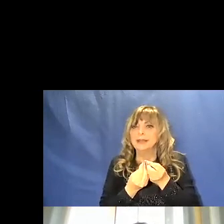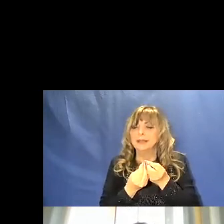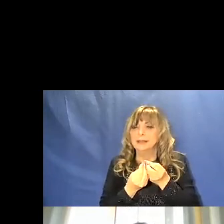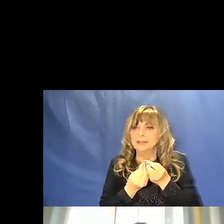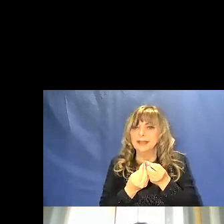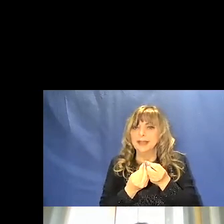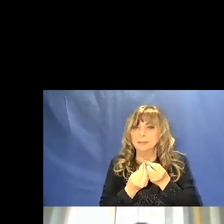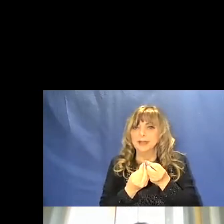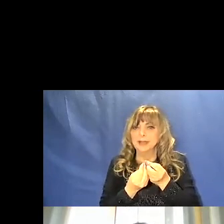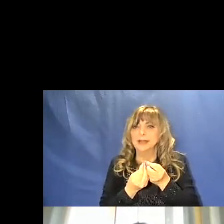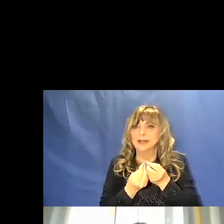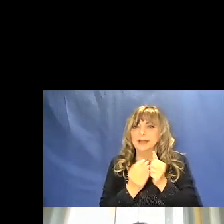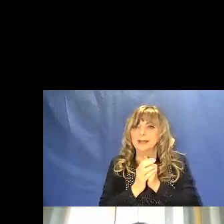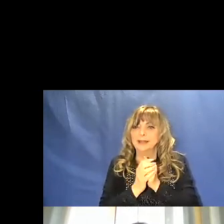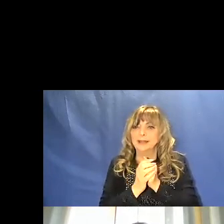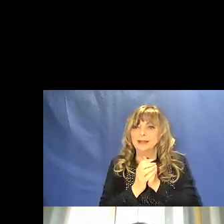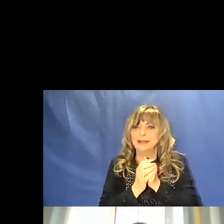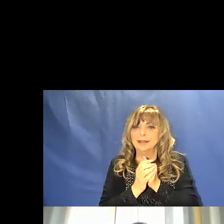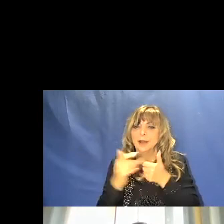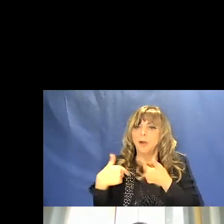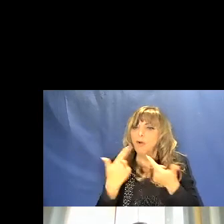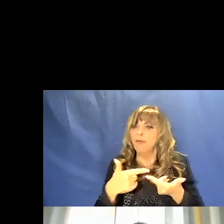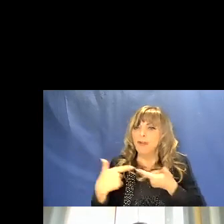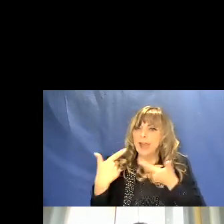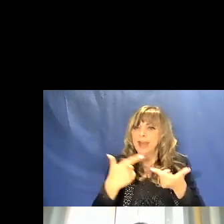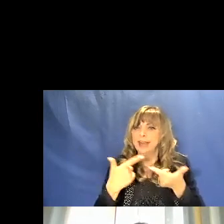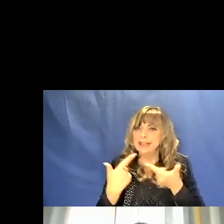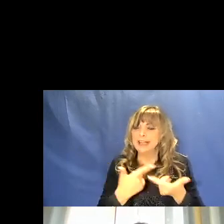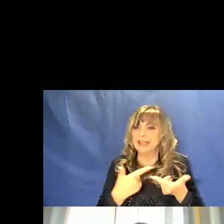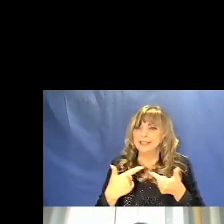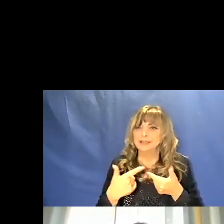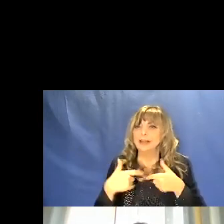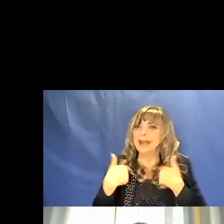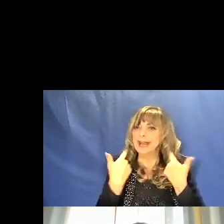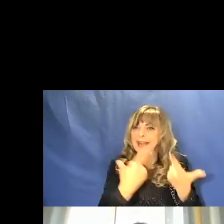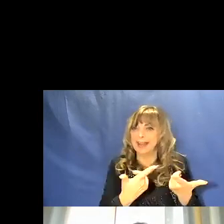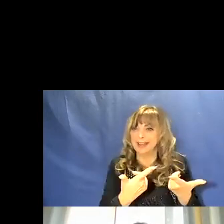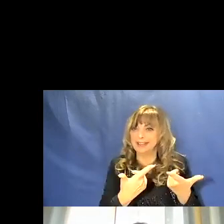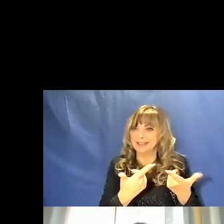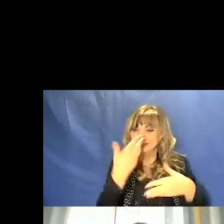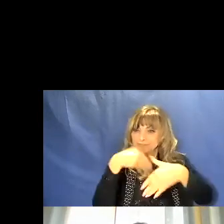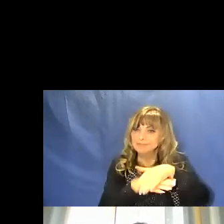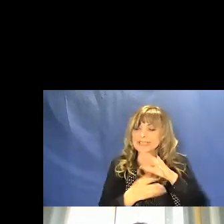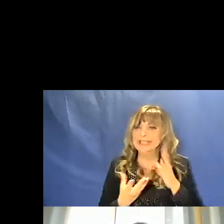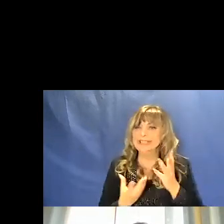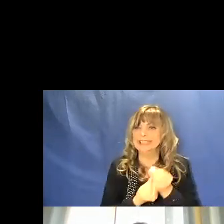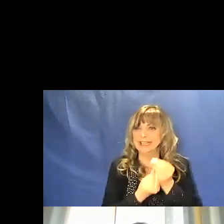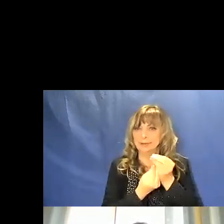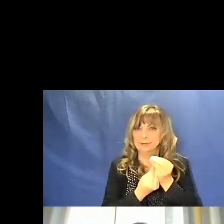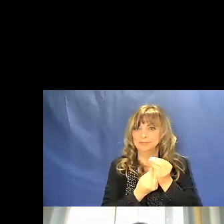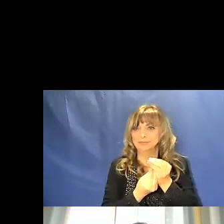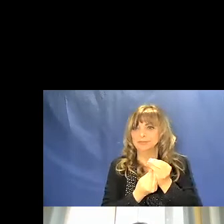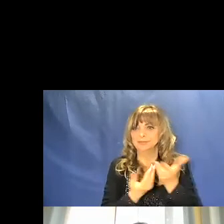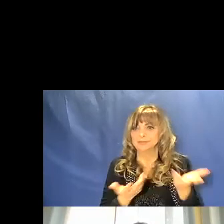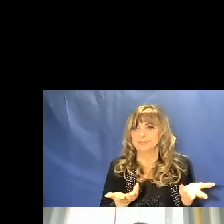nella fossa delle offerte dei doni quello che poi gli archeologi chiamano